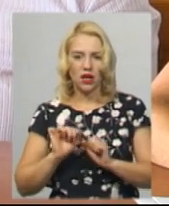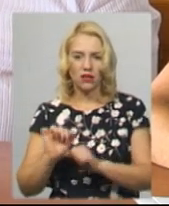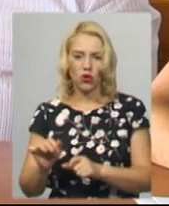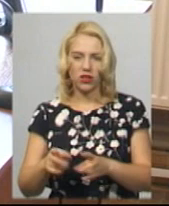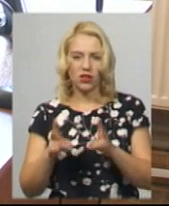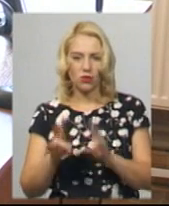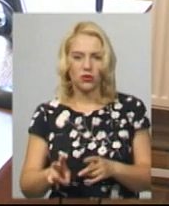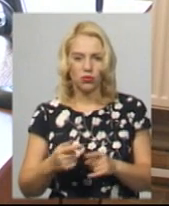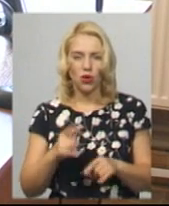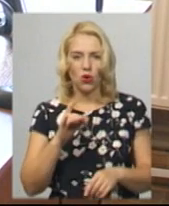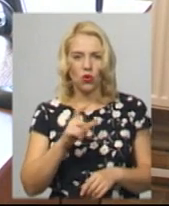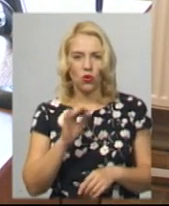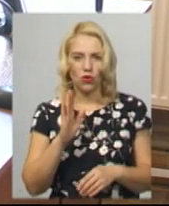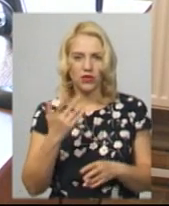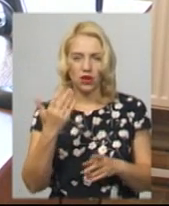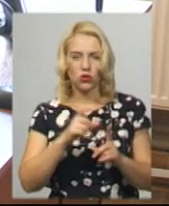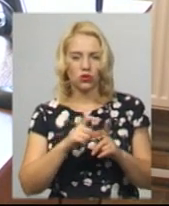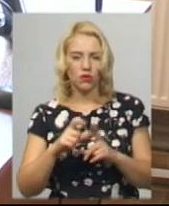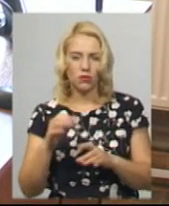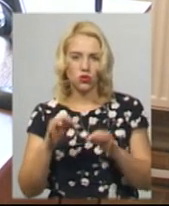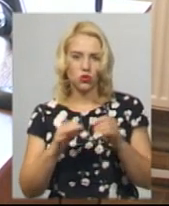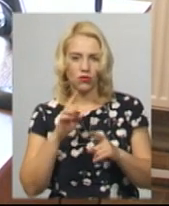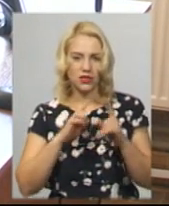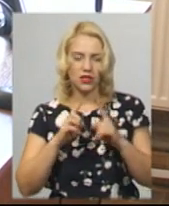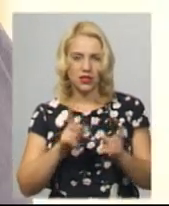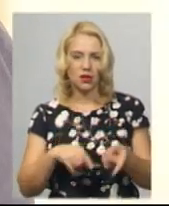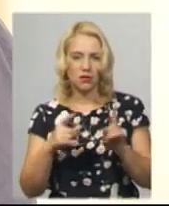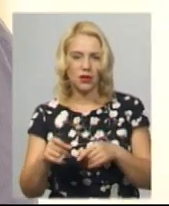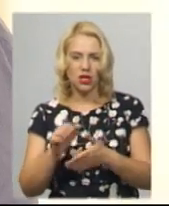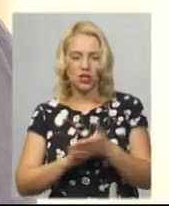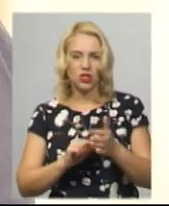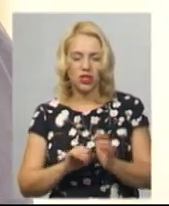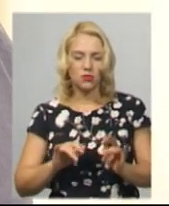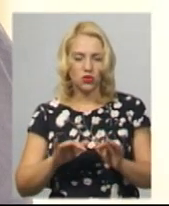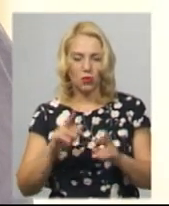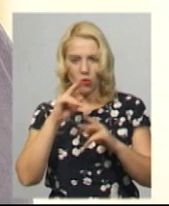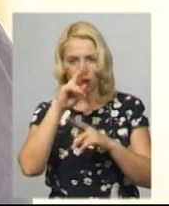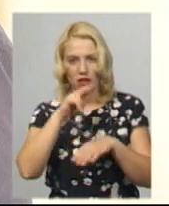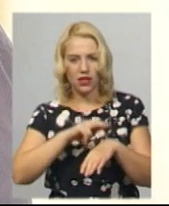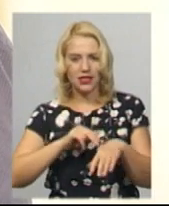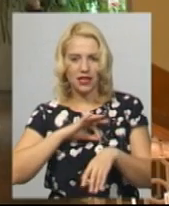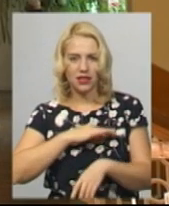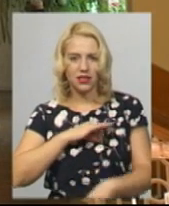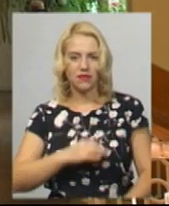Масуді Олег Рохов. За його словами, судове засідання перенесли через процесуальні помилки слідства.